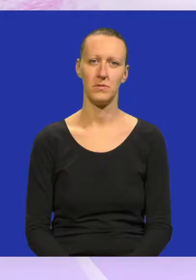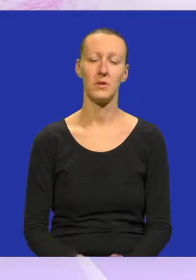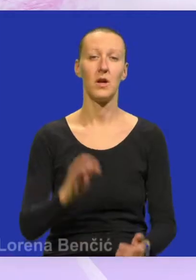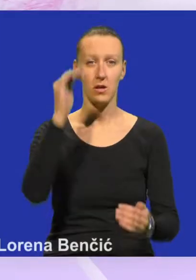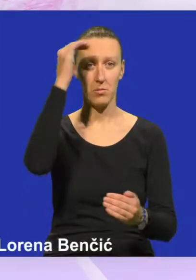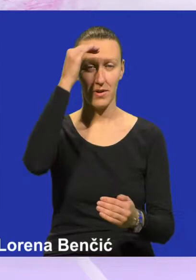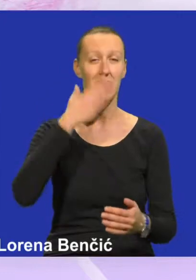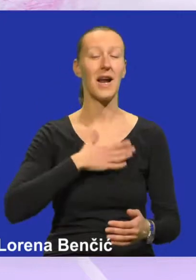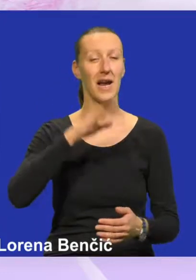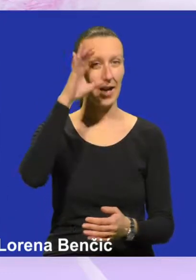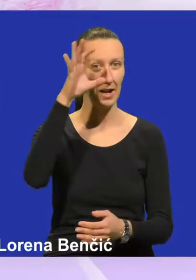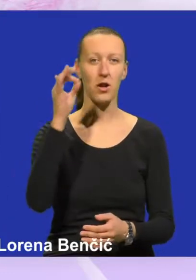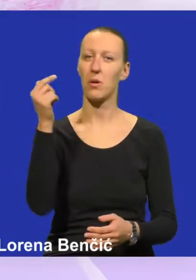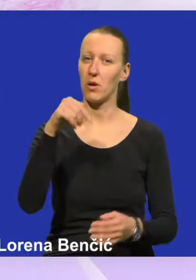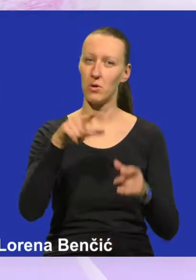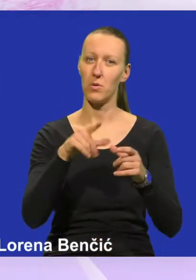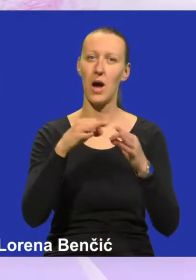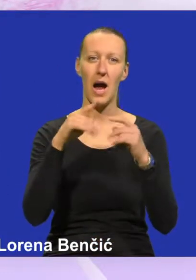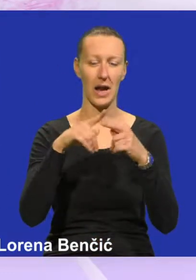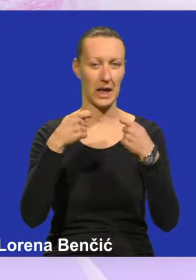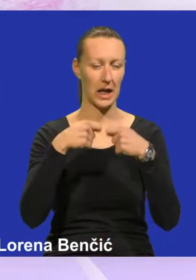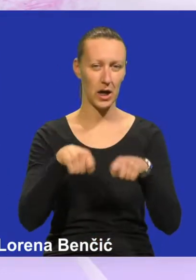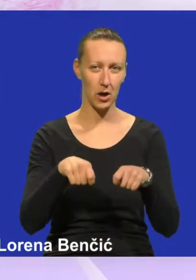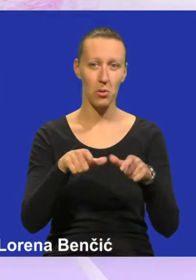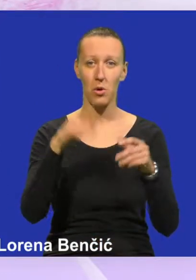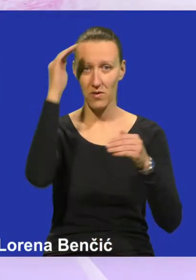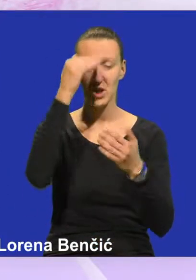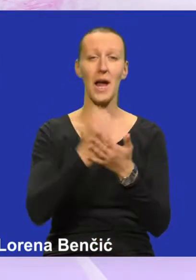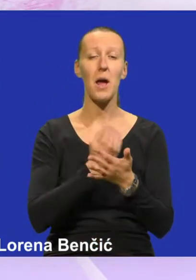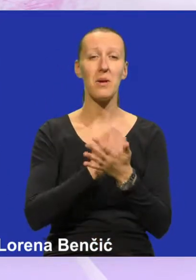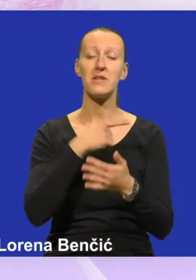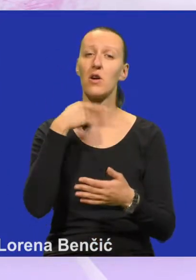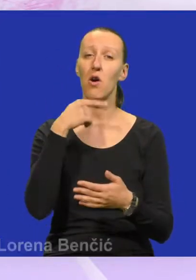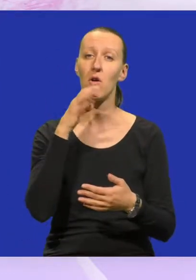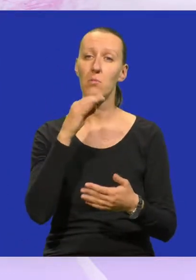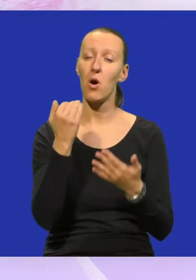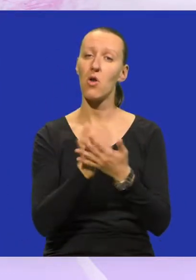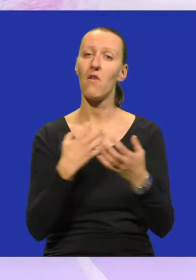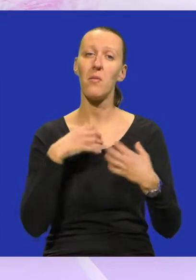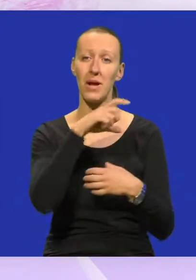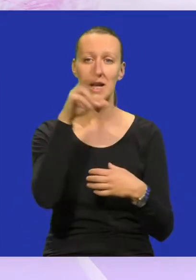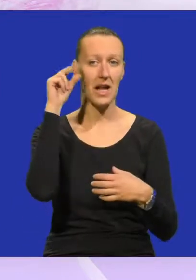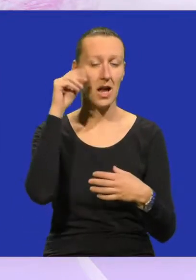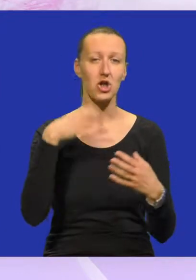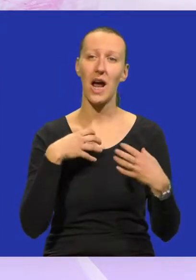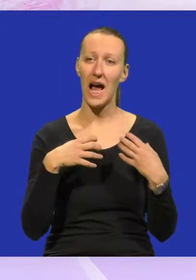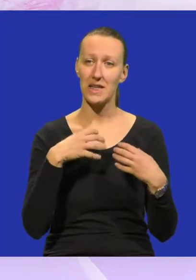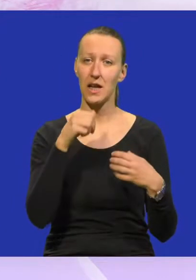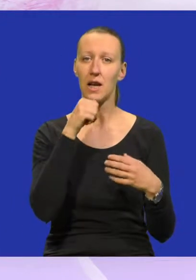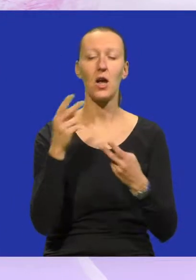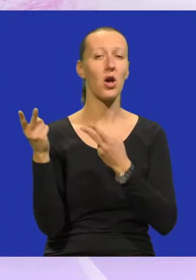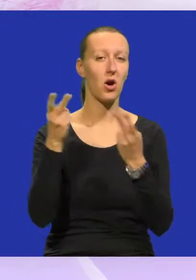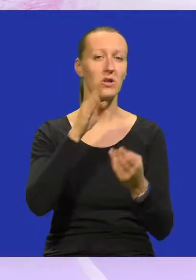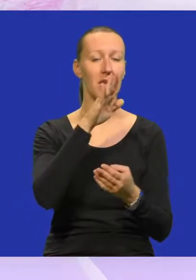Dobro vam večer dragi gledatelji i dobrodošli u Art Club. U večerašnjoj emisiji govorimo o novoj predstavi Teatra Naranča i